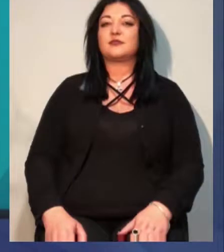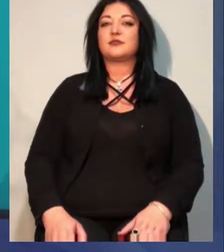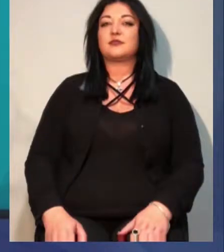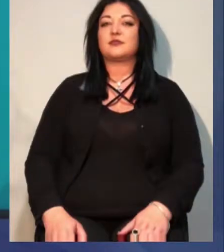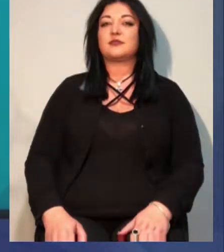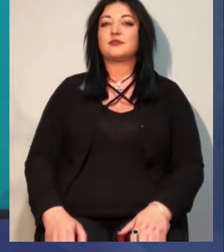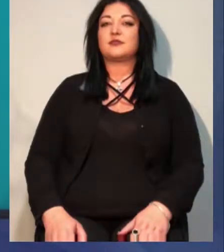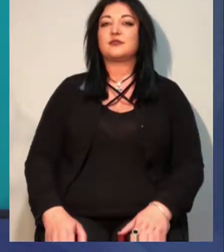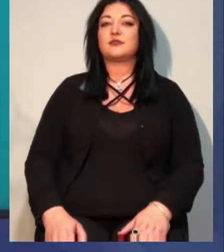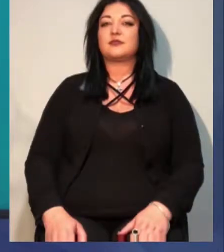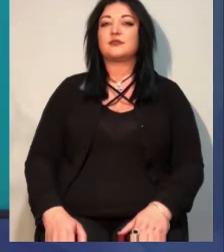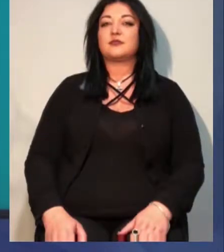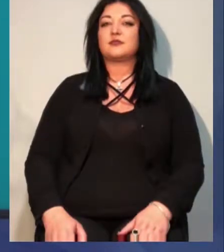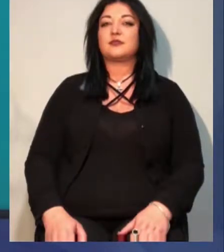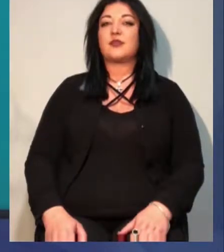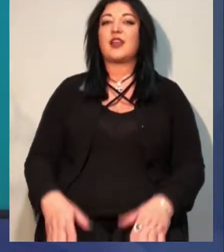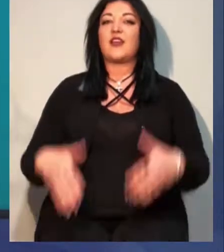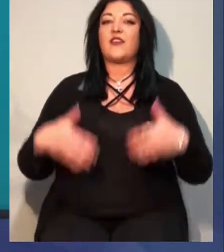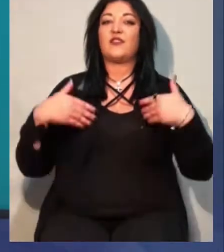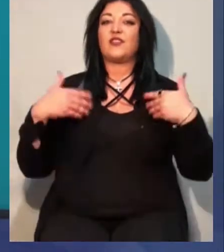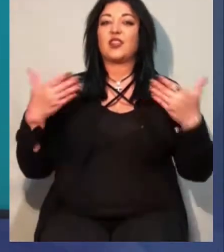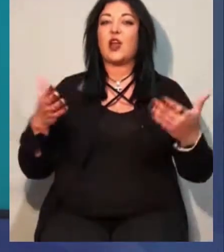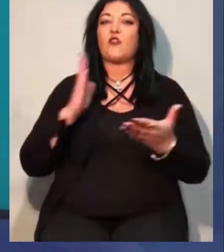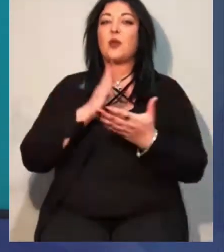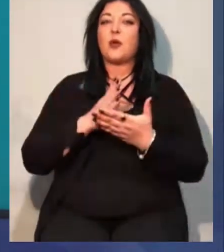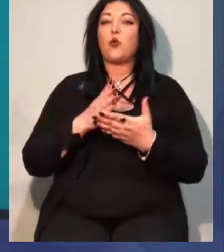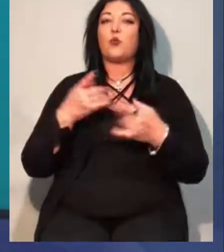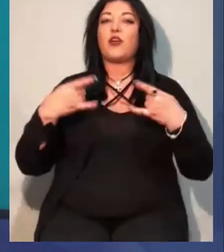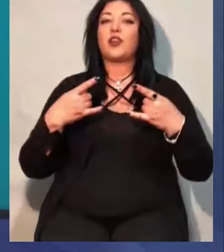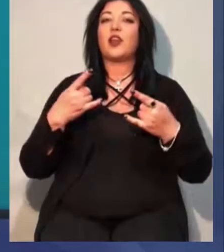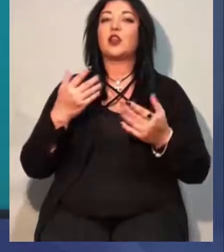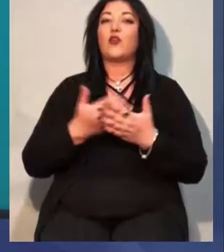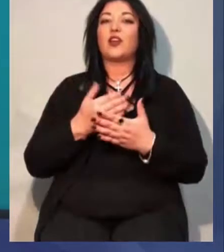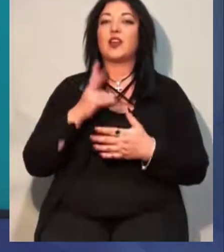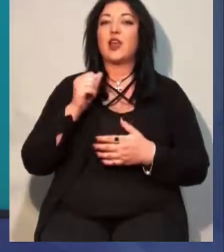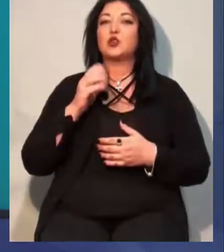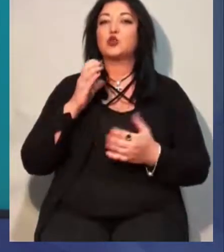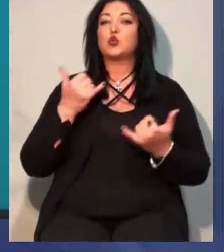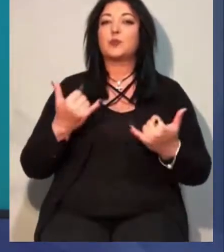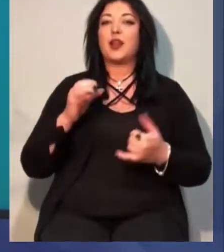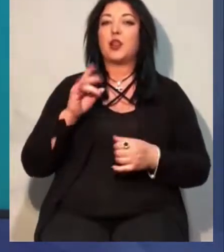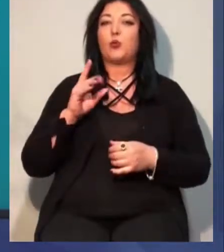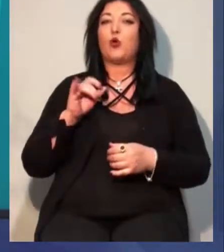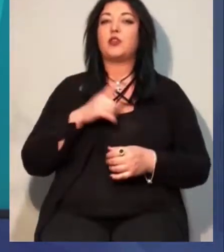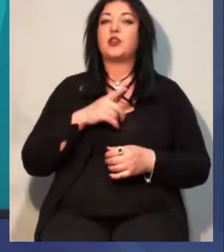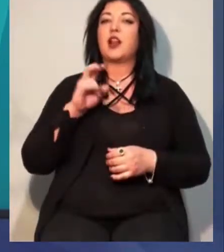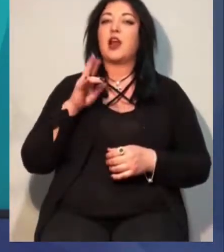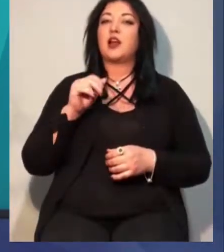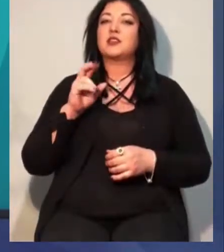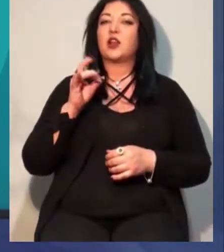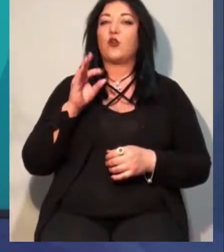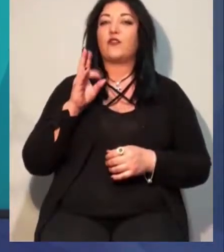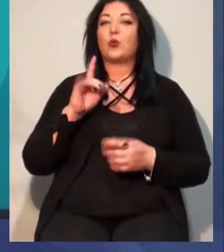Вітаю! В прямому ефірі новини на Суспільному Одеса. В студії Лейла Церковнюк. Переклад жестовою мовою здійснює